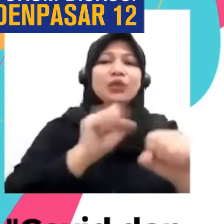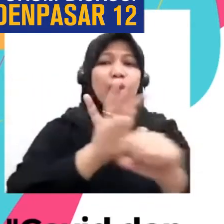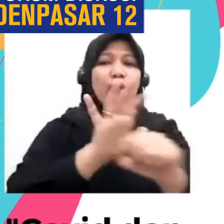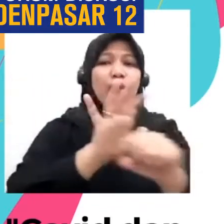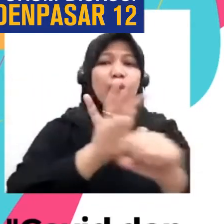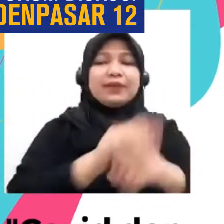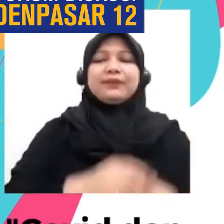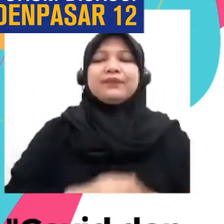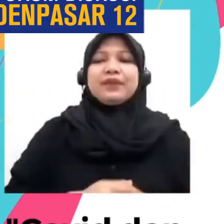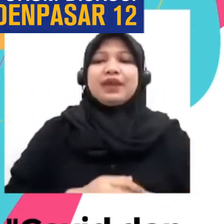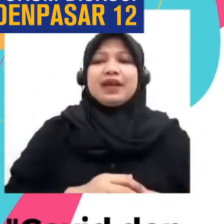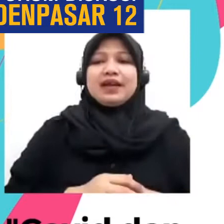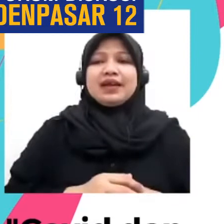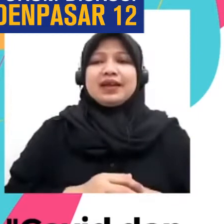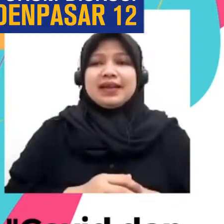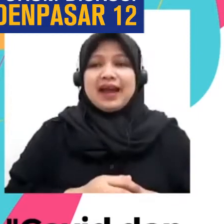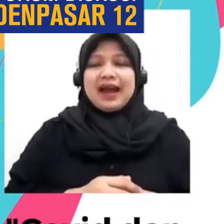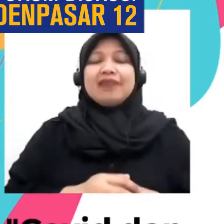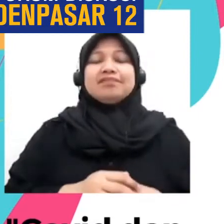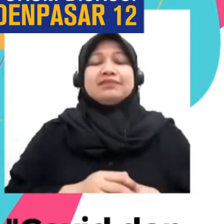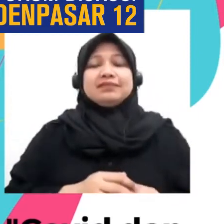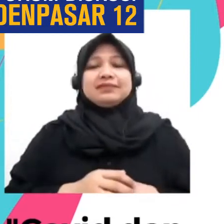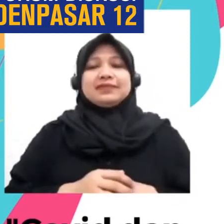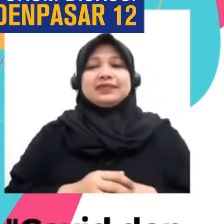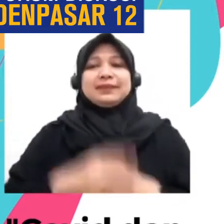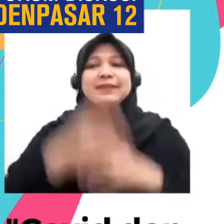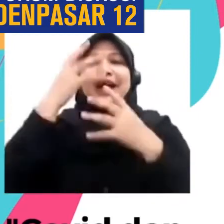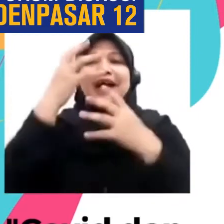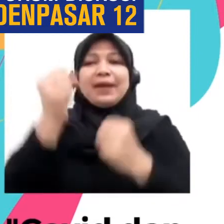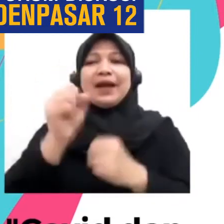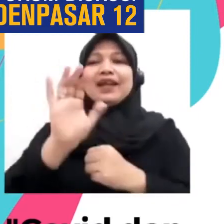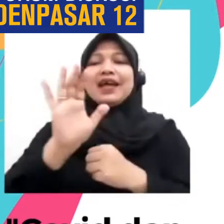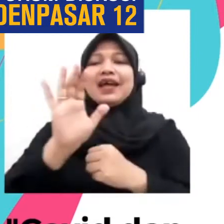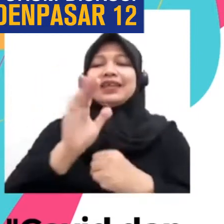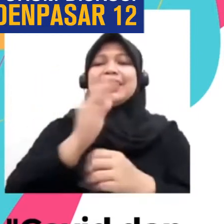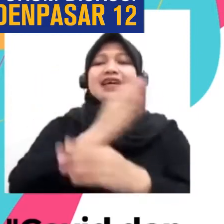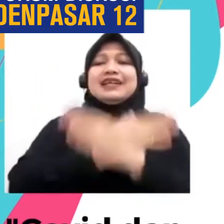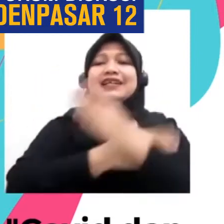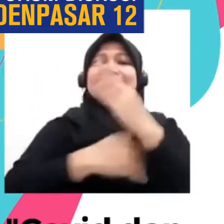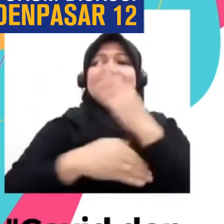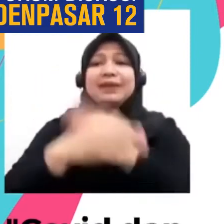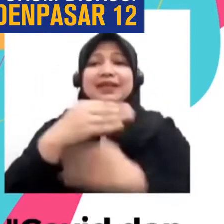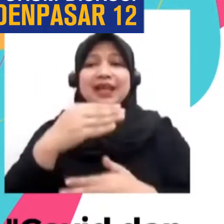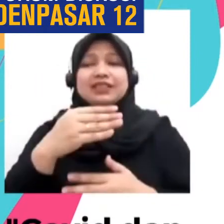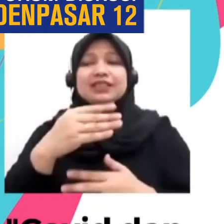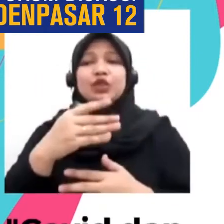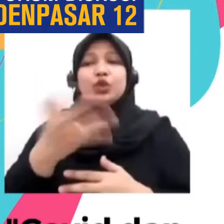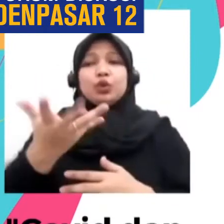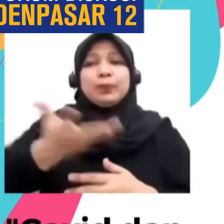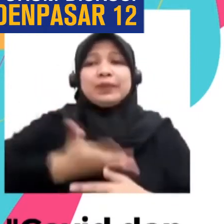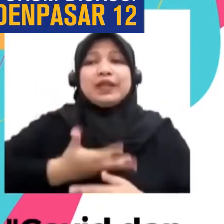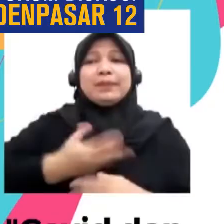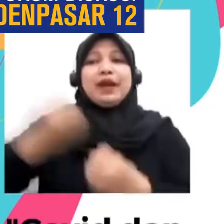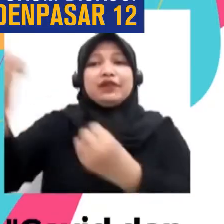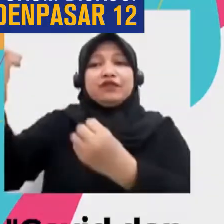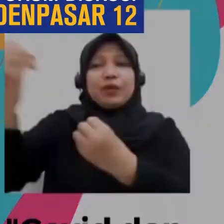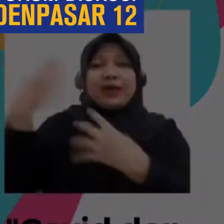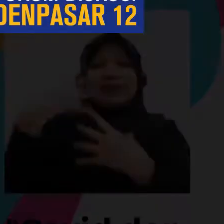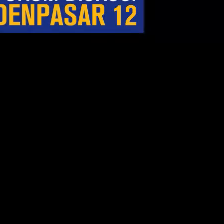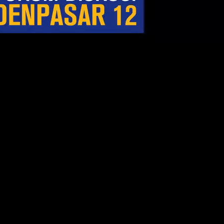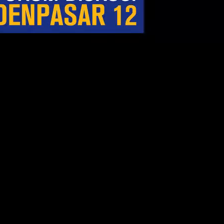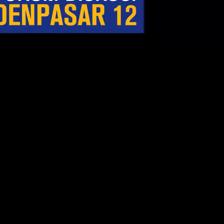kami Saudara-saudara kami Yang disabilitas itu Mendapatkan informasi Terkait vaksin ini Justru dari Sumber yang tidak